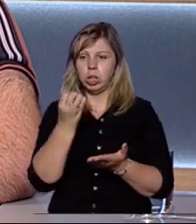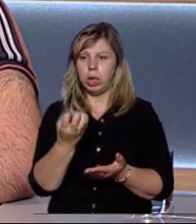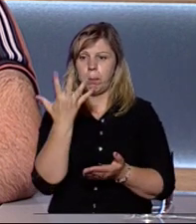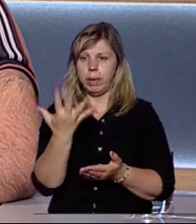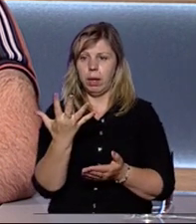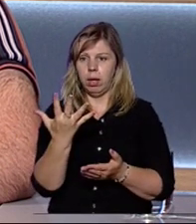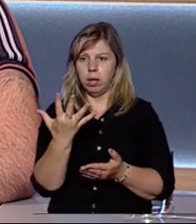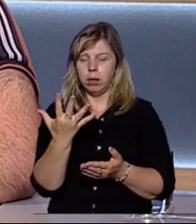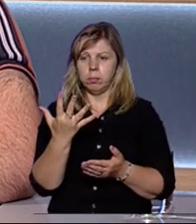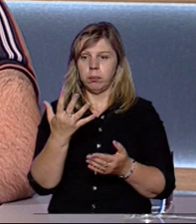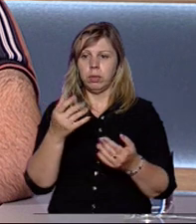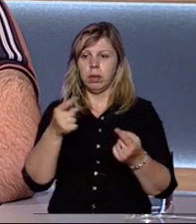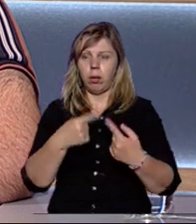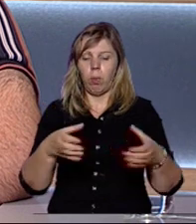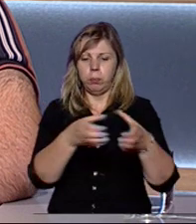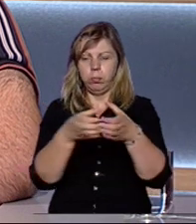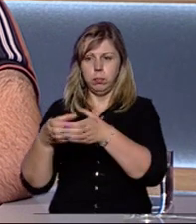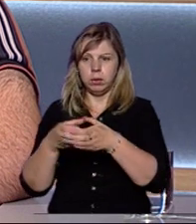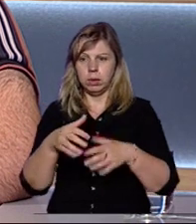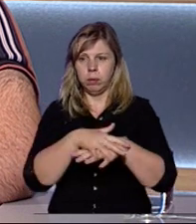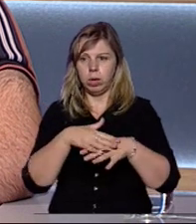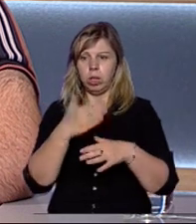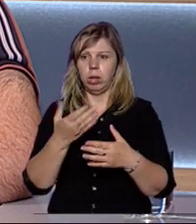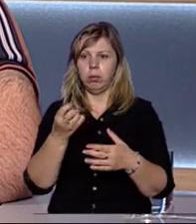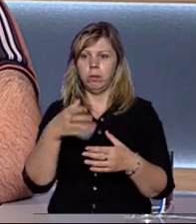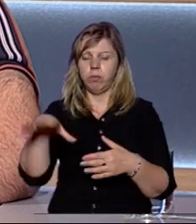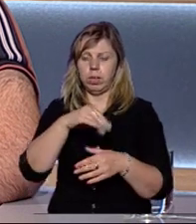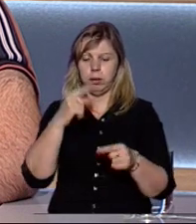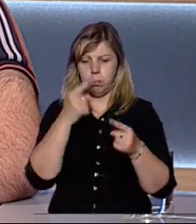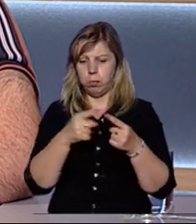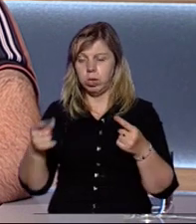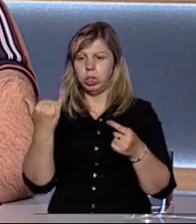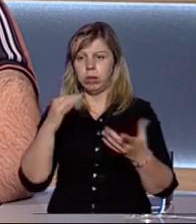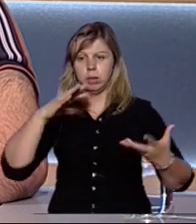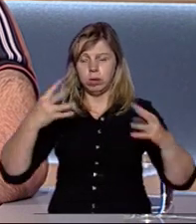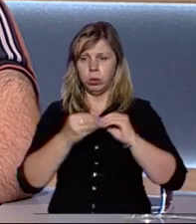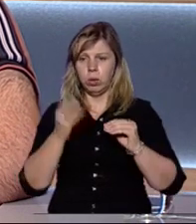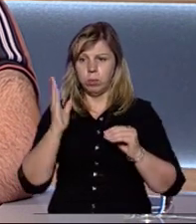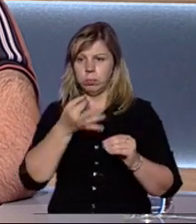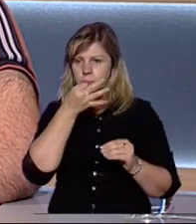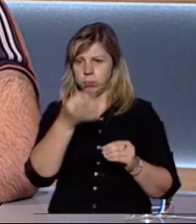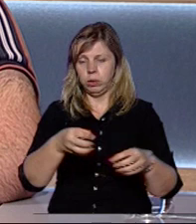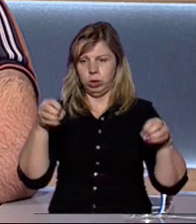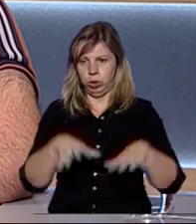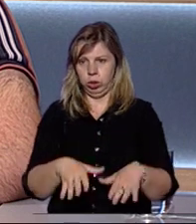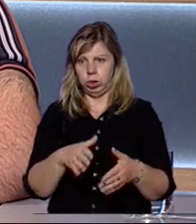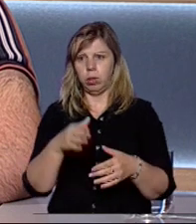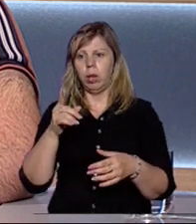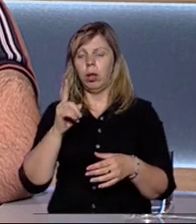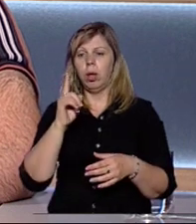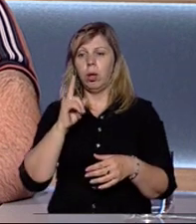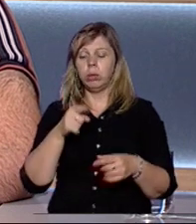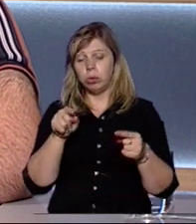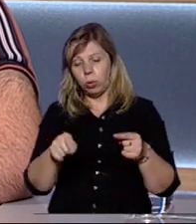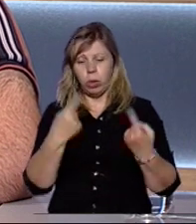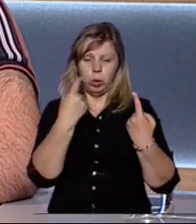5 потенційних об'єднаних територіальних громад, які пройшли весь процес і чекають висновку і прийняття остаточних рішень по утворенню